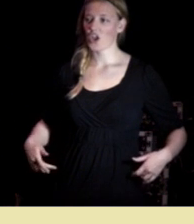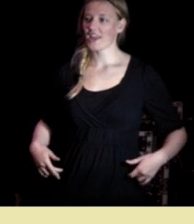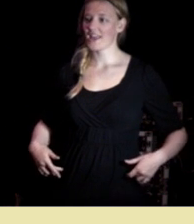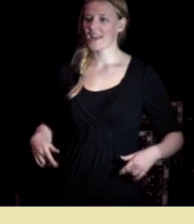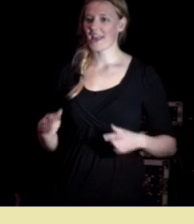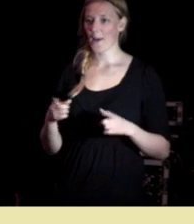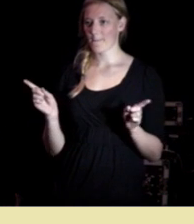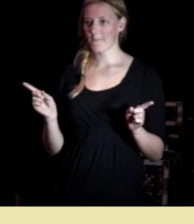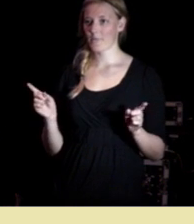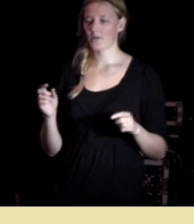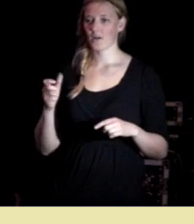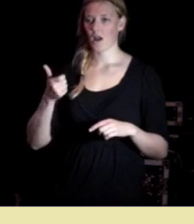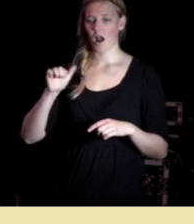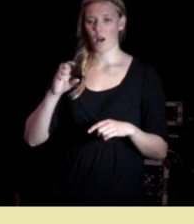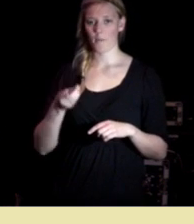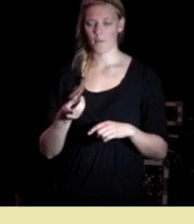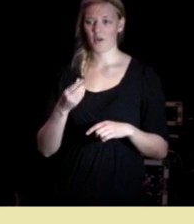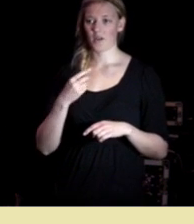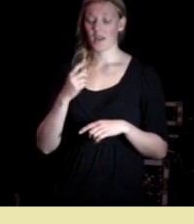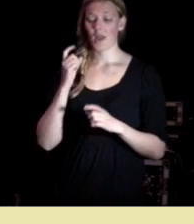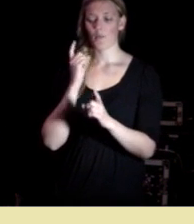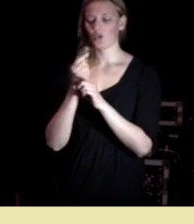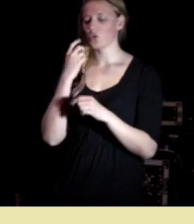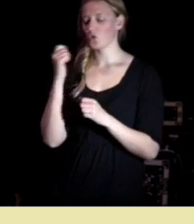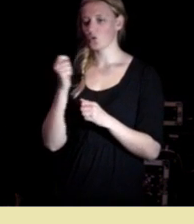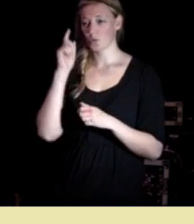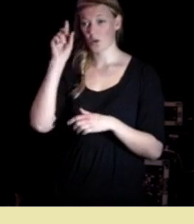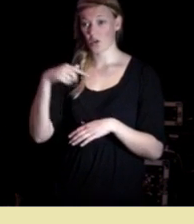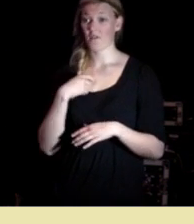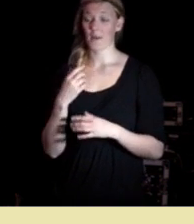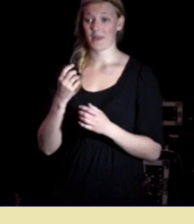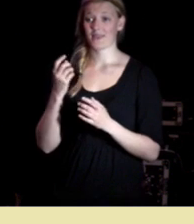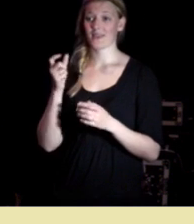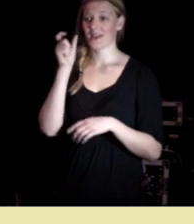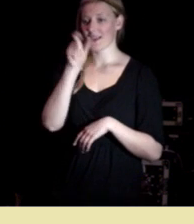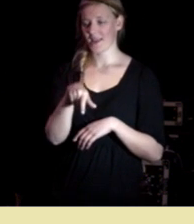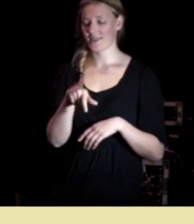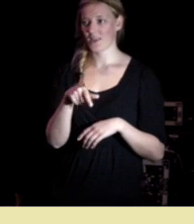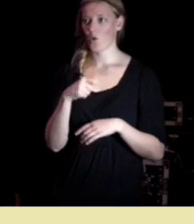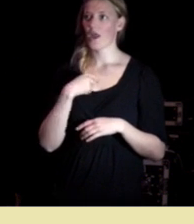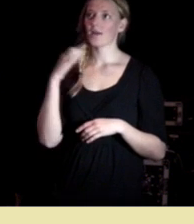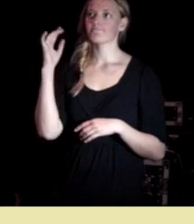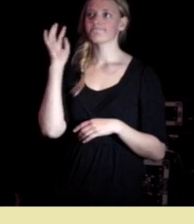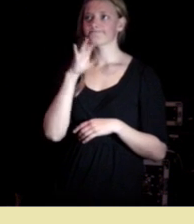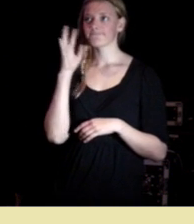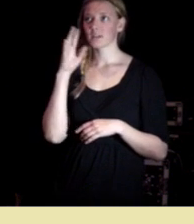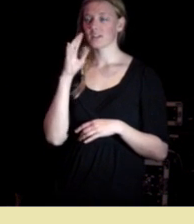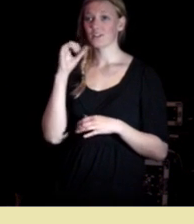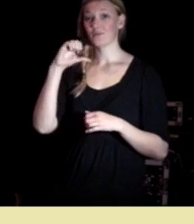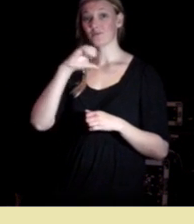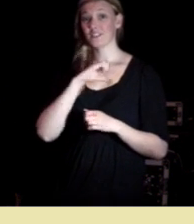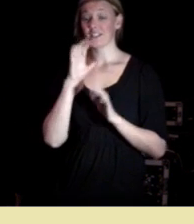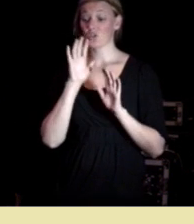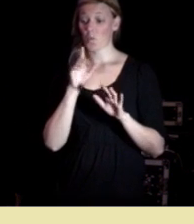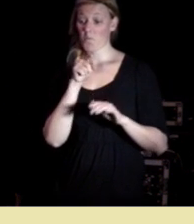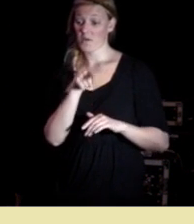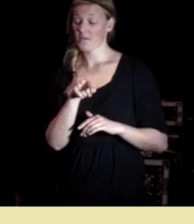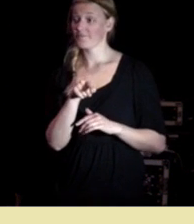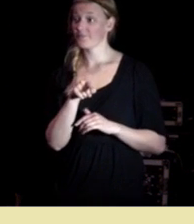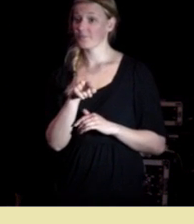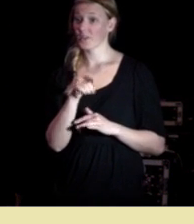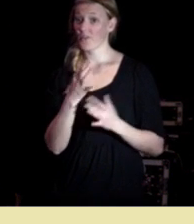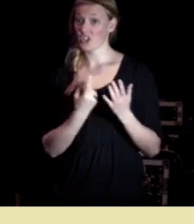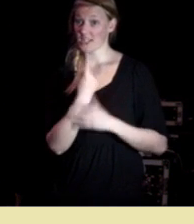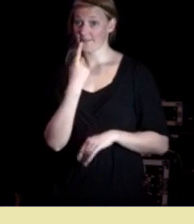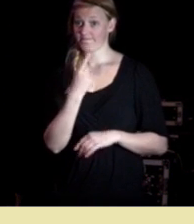jeg møter en som godt kunne vært min klient og så begynner jeg å reflektere litt over hva hvis jeg stoppet henne hva